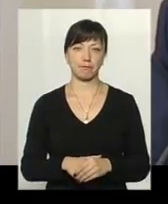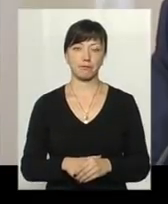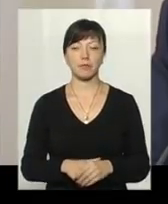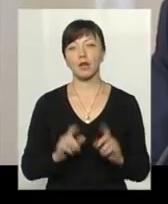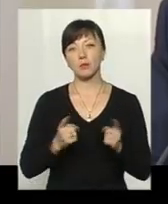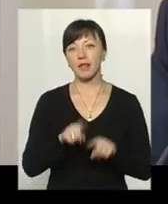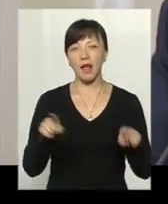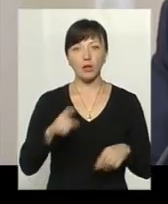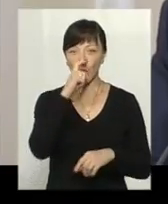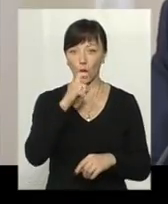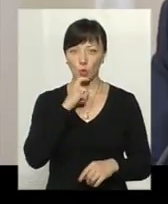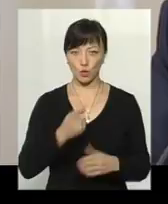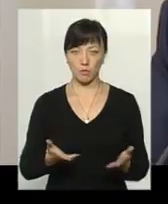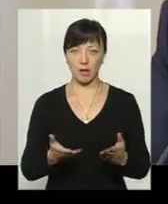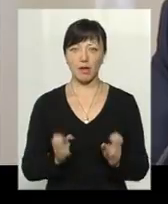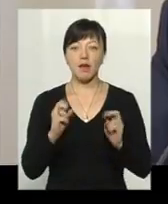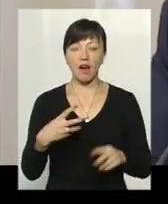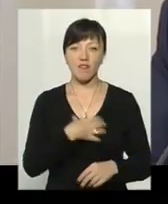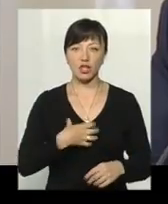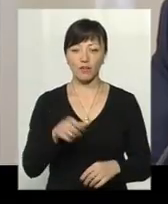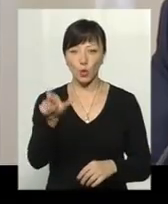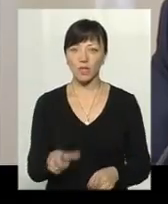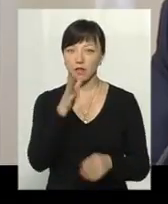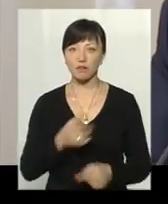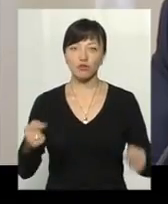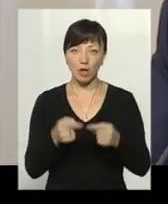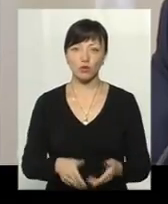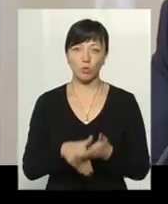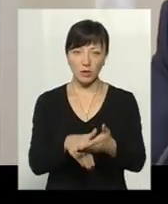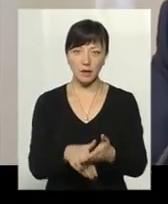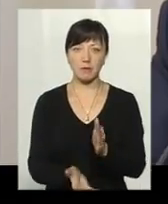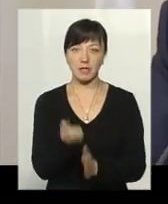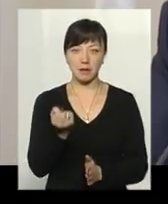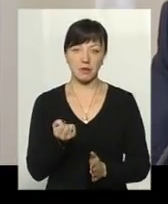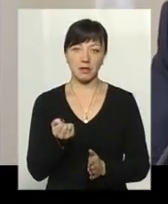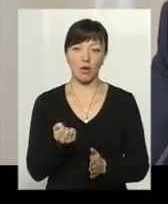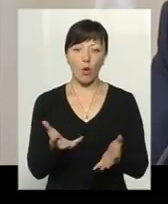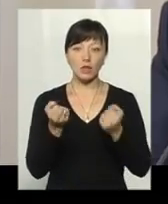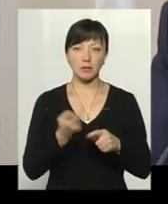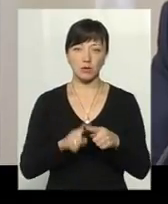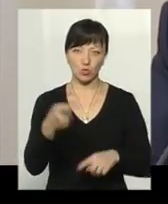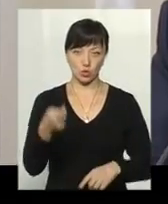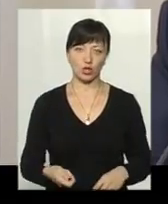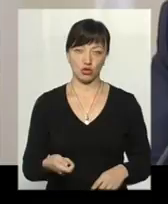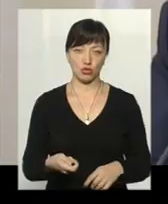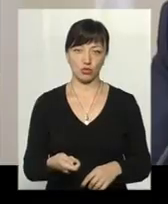Тому що дехто не розуміє, наскільки важливо людині вчасно допомогти отримати цю підтримку.